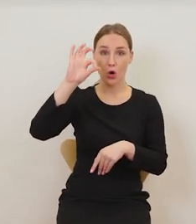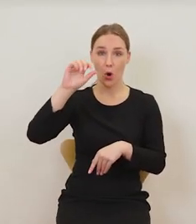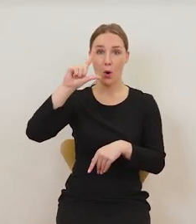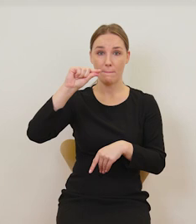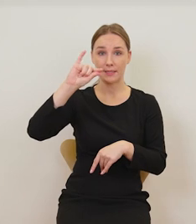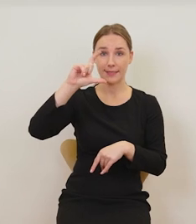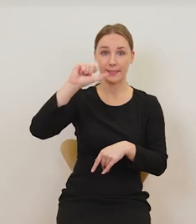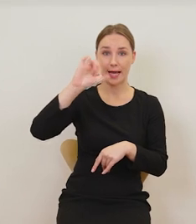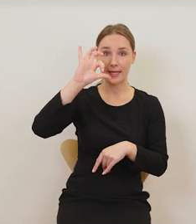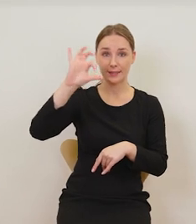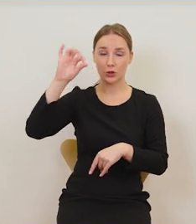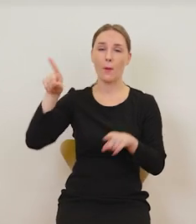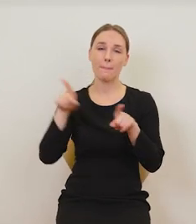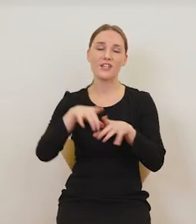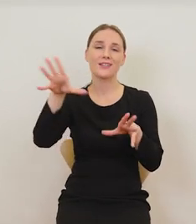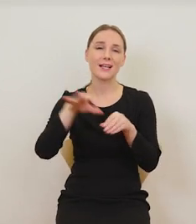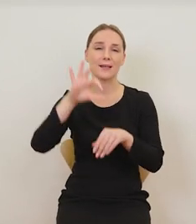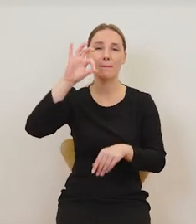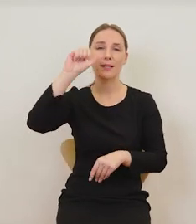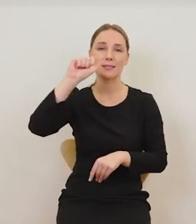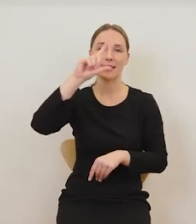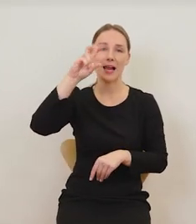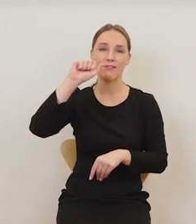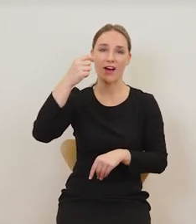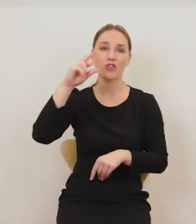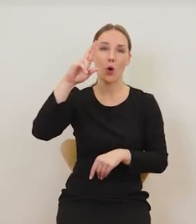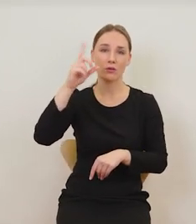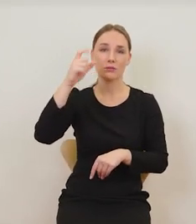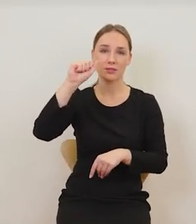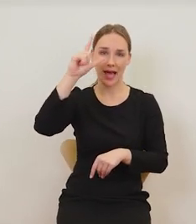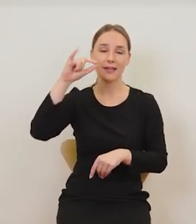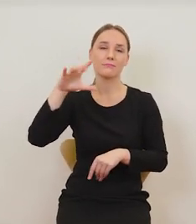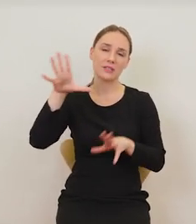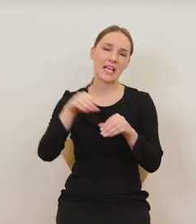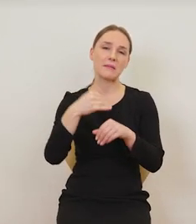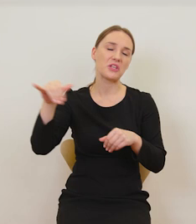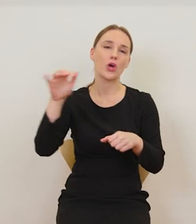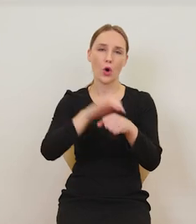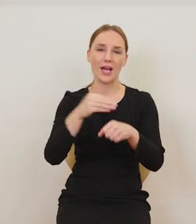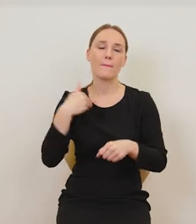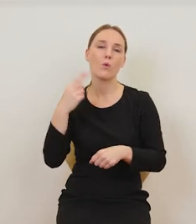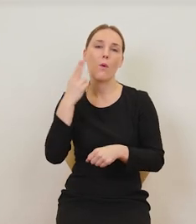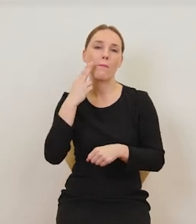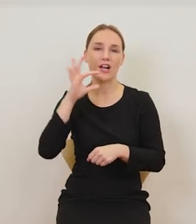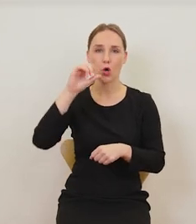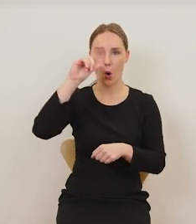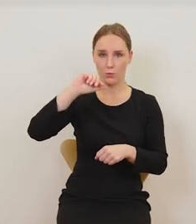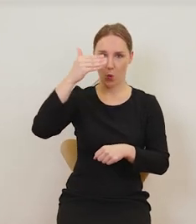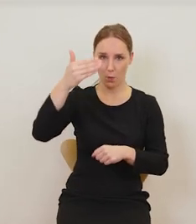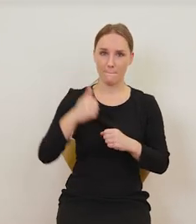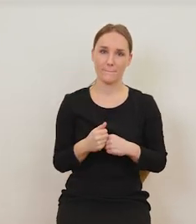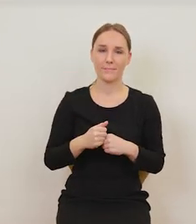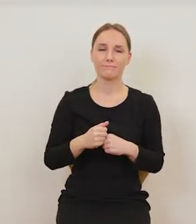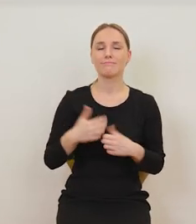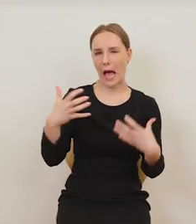Dalim i innymi kolegami popalał opium, więc nie były to obce